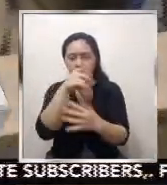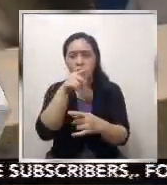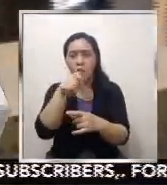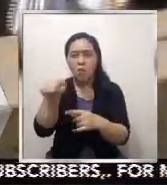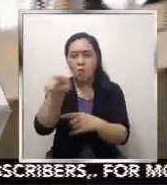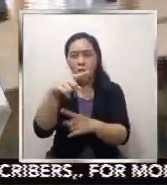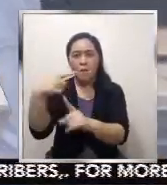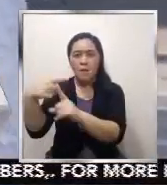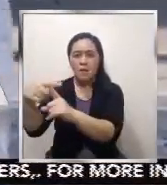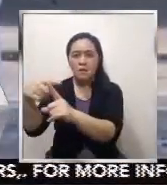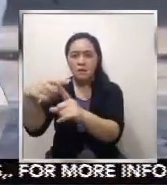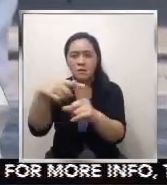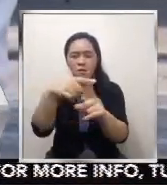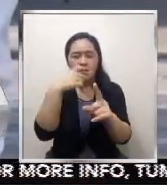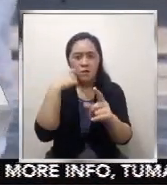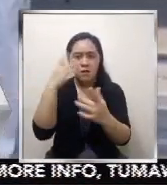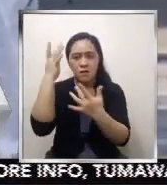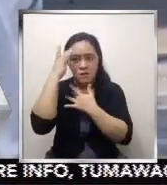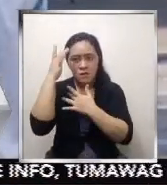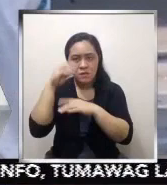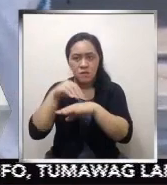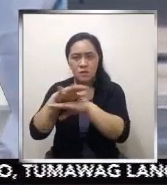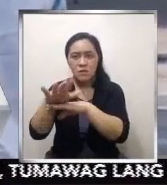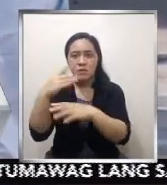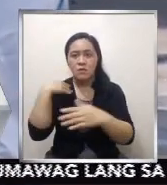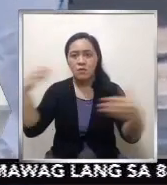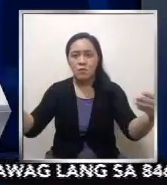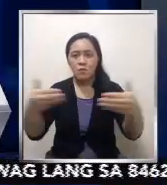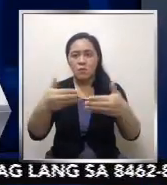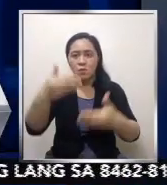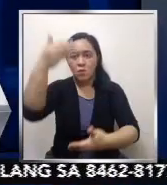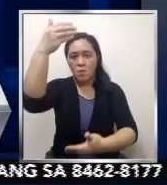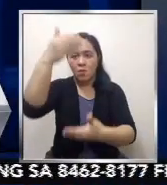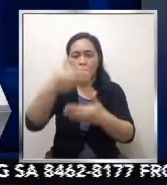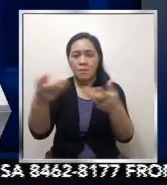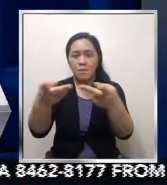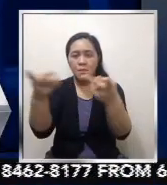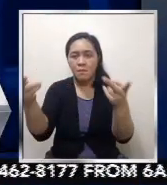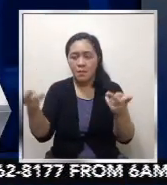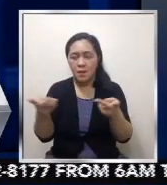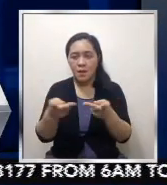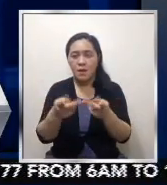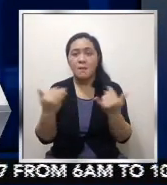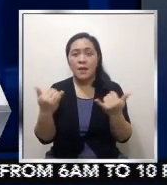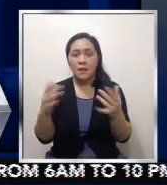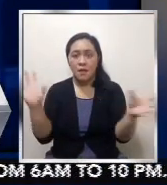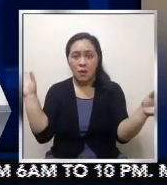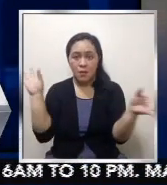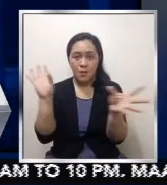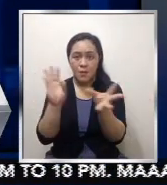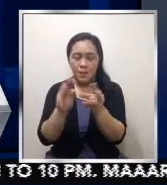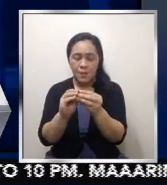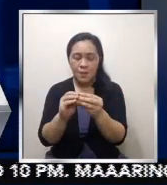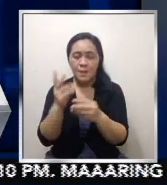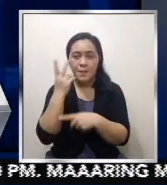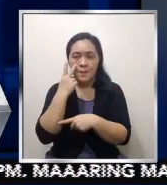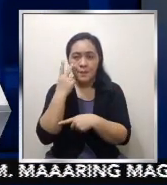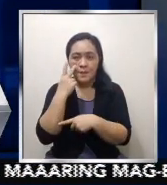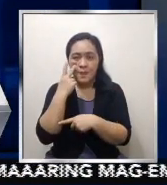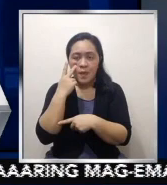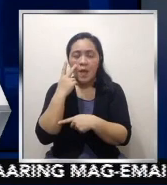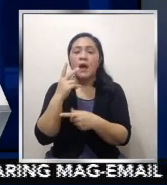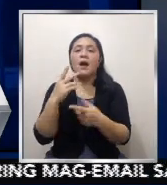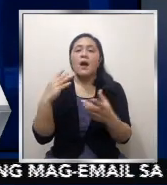mga na-lockdown na lugar. Sa tracing po natin, ang overall natin ay maganda na. Umaabot na tayo sa 96% ang